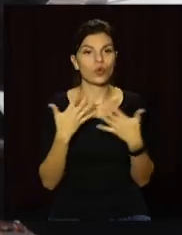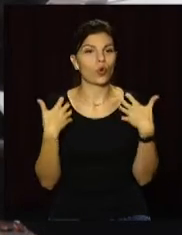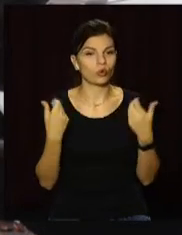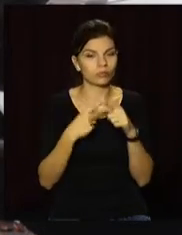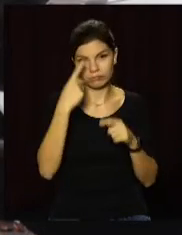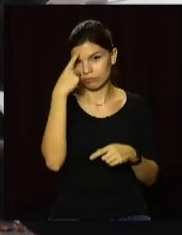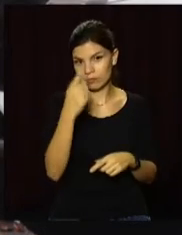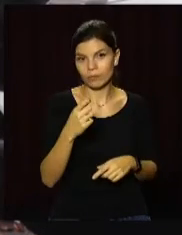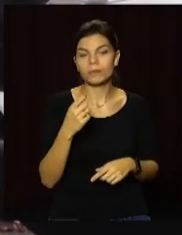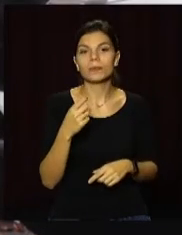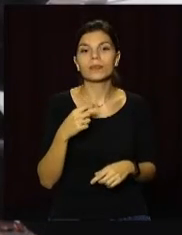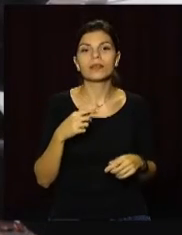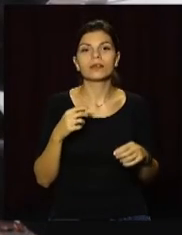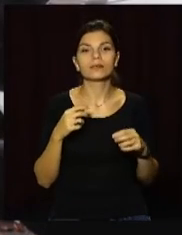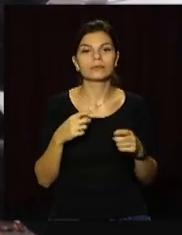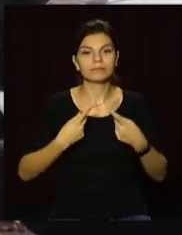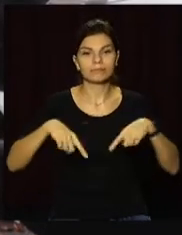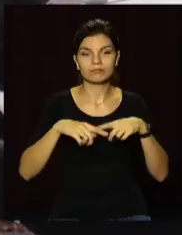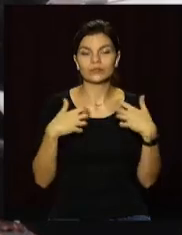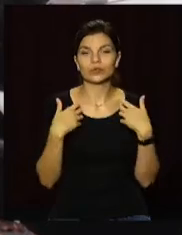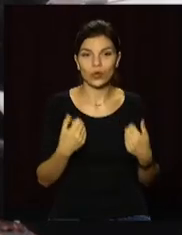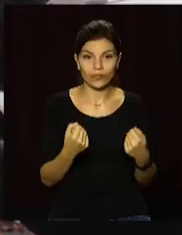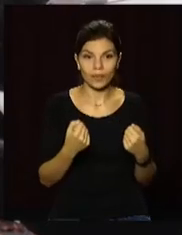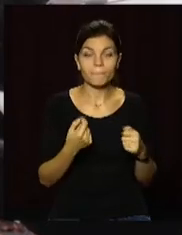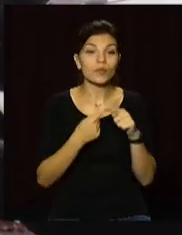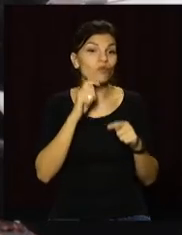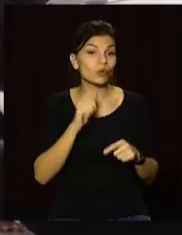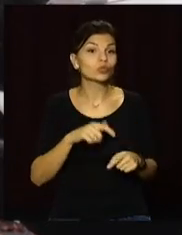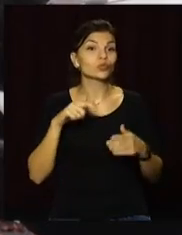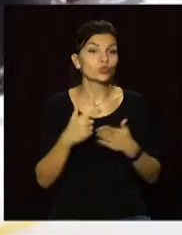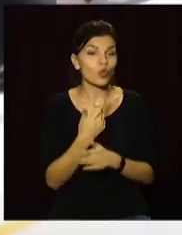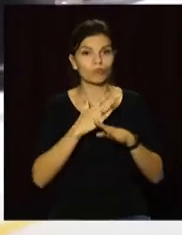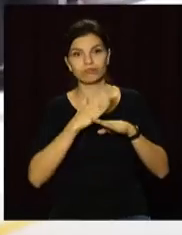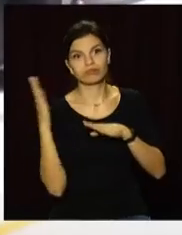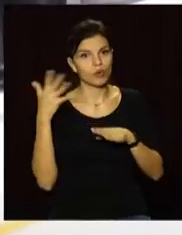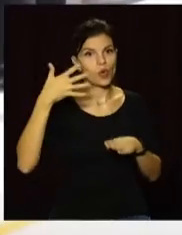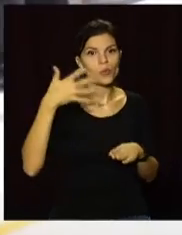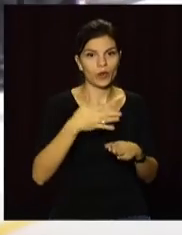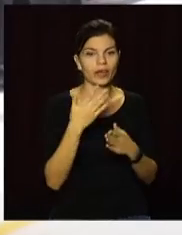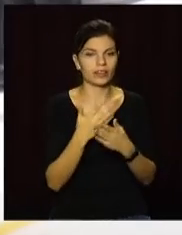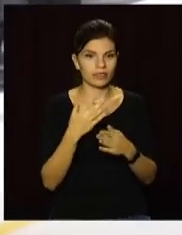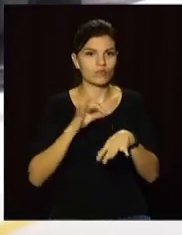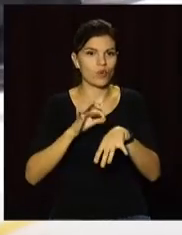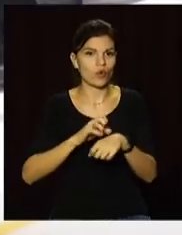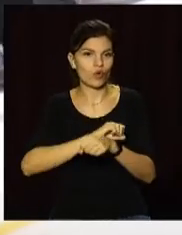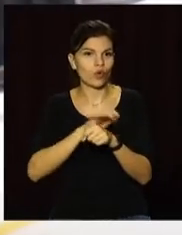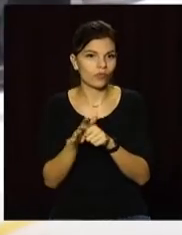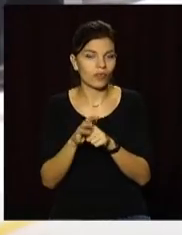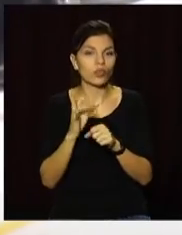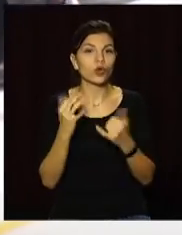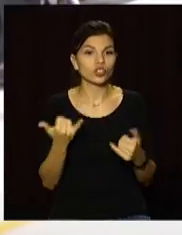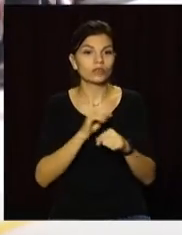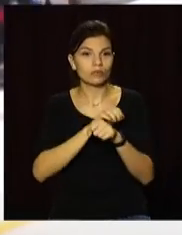повідомили в обласному департаменті охорони здоров'я. В Україні ж знову понад 5 тисяч випадків COVID-19. Зараз на